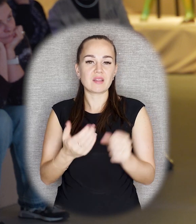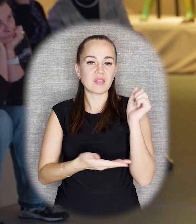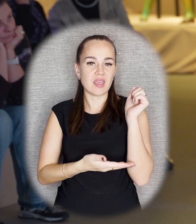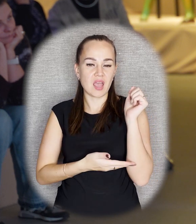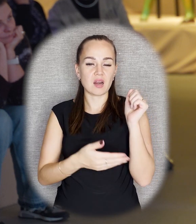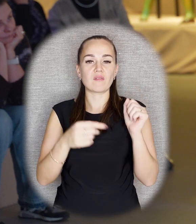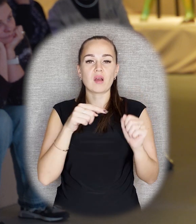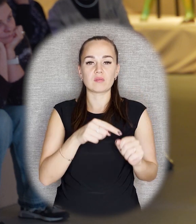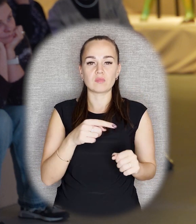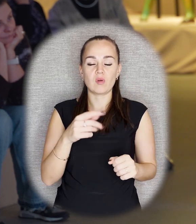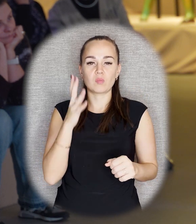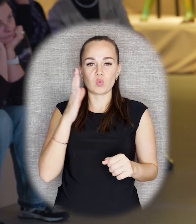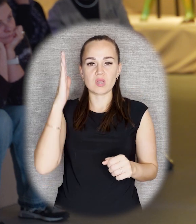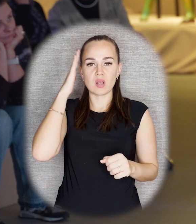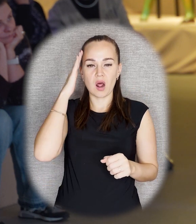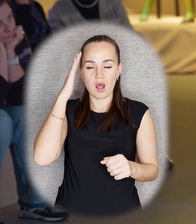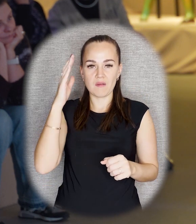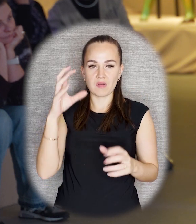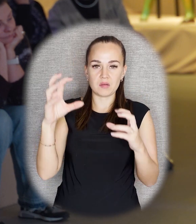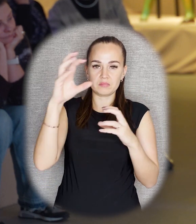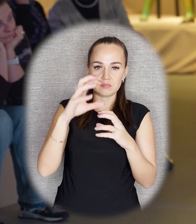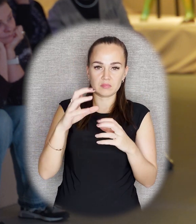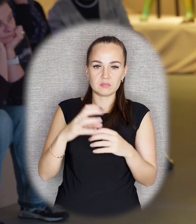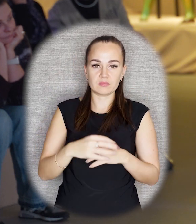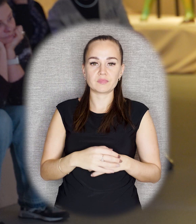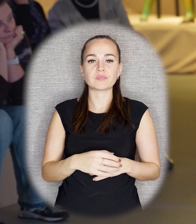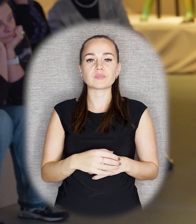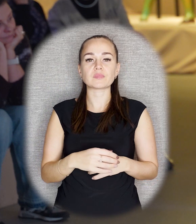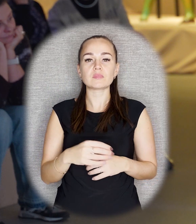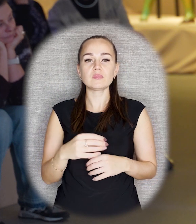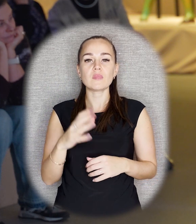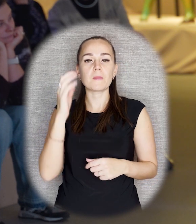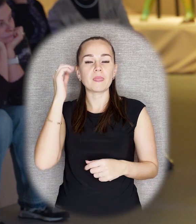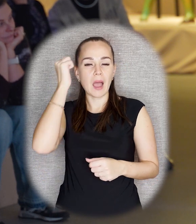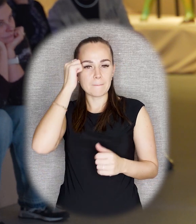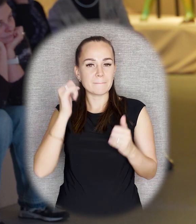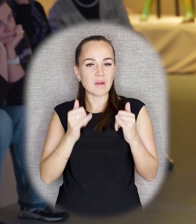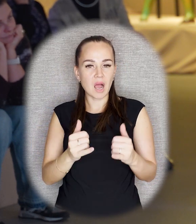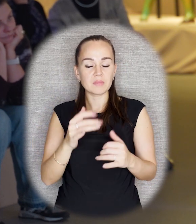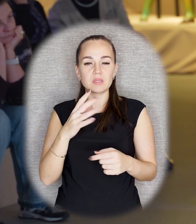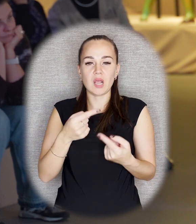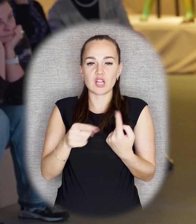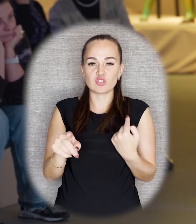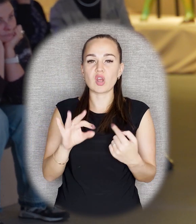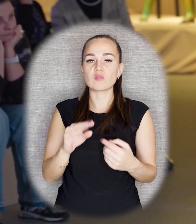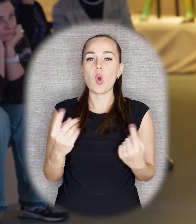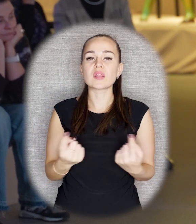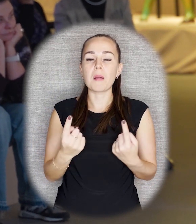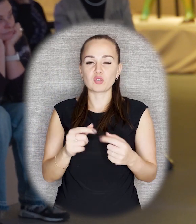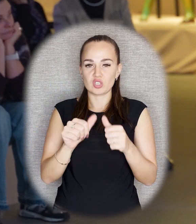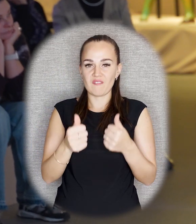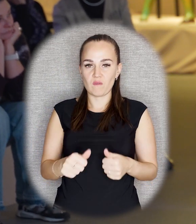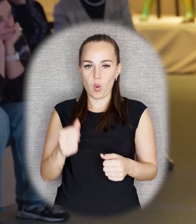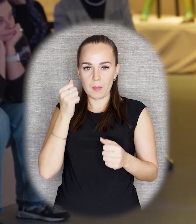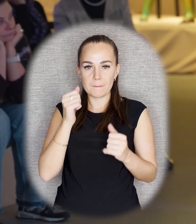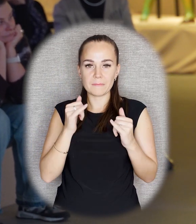сделать из дерева. Бюст Бакунина, или вернее его голова, будет стоять на пне. Но по словам автора